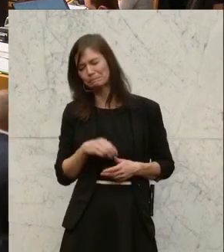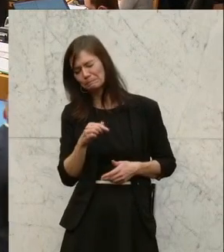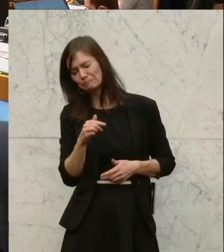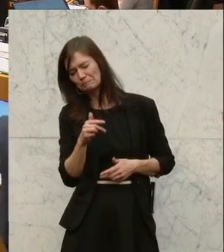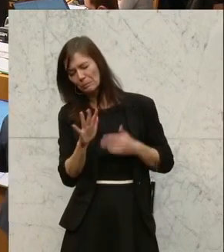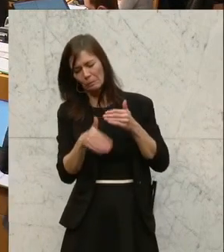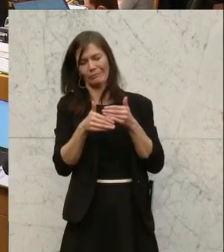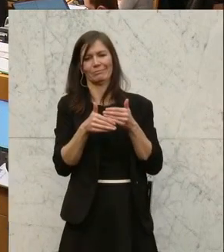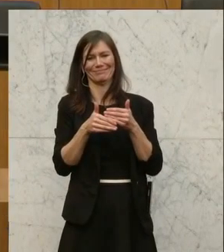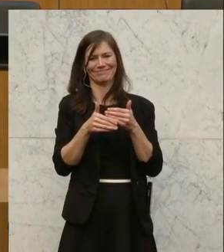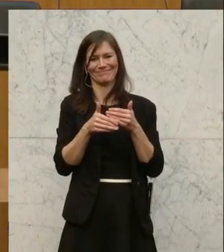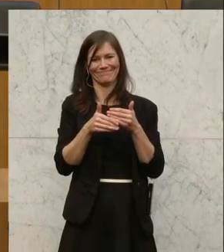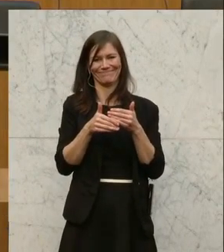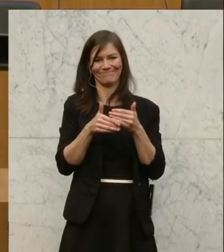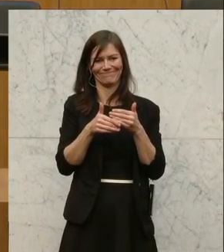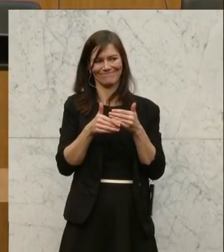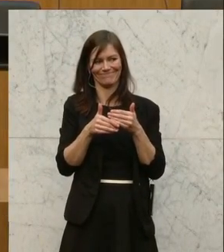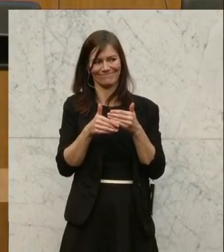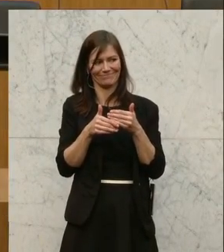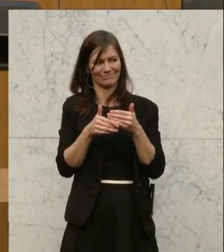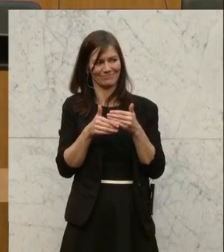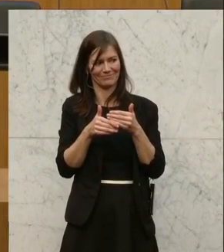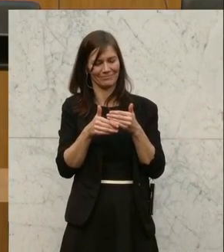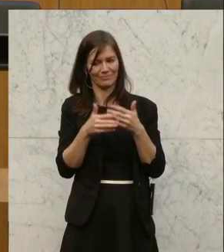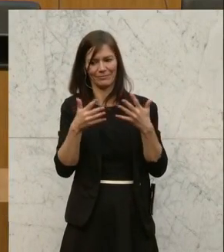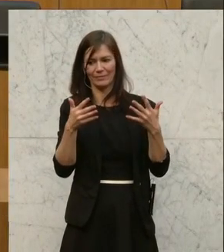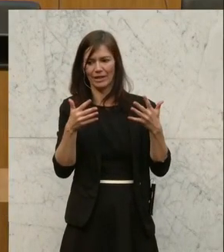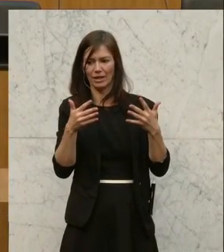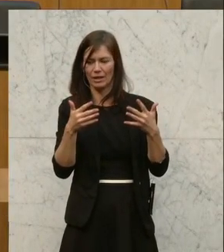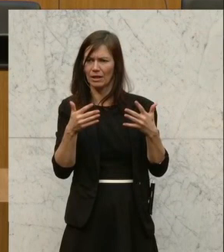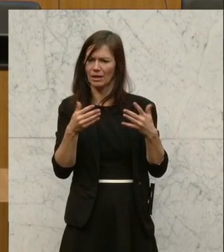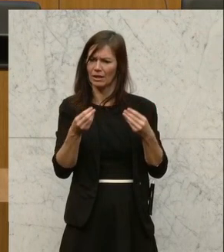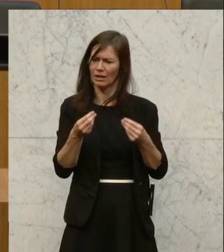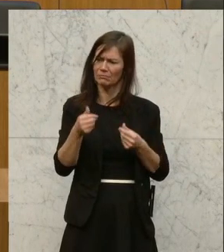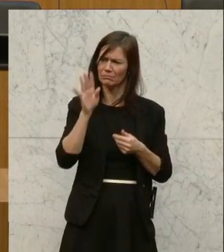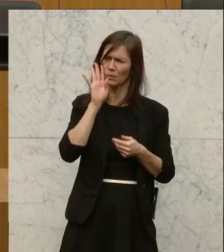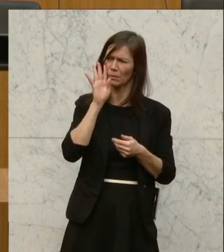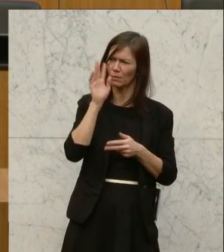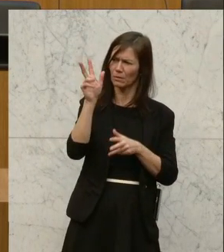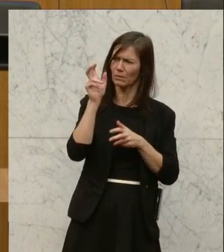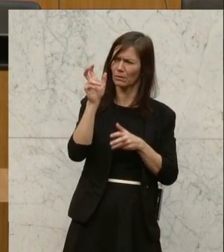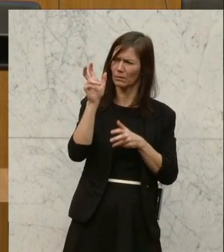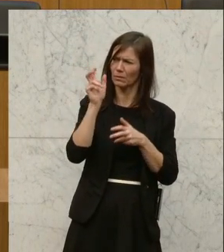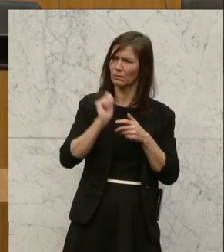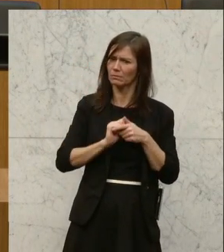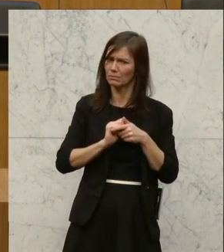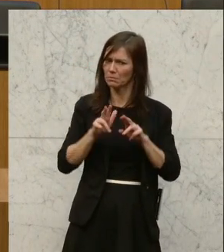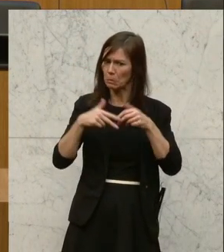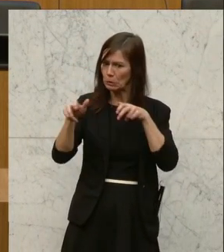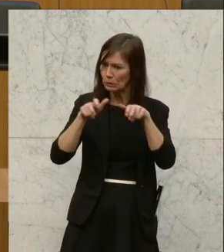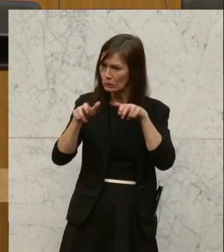Als nächstes an Wort ist Christian Oxenitsch von der SPÖ. Er ist seit dem Vorjahr, seit 15. Dezember Mitglied im Nationalrat.